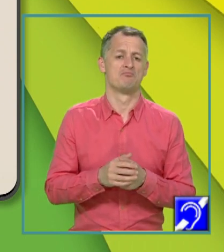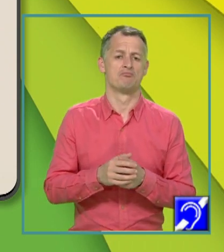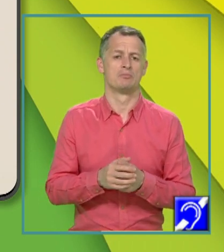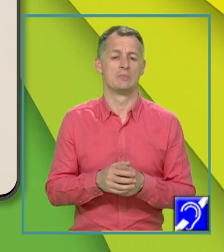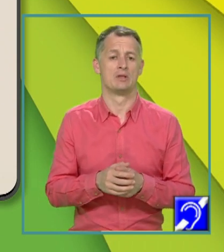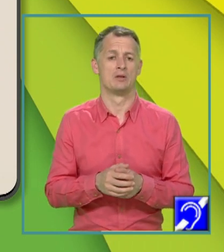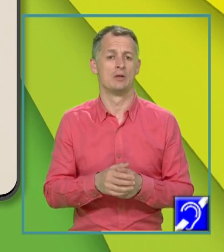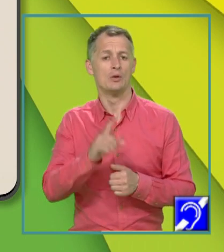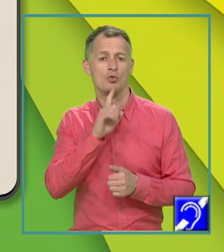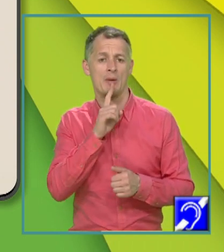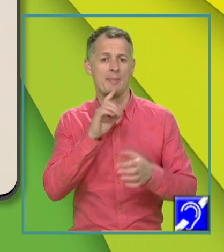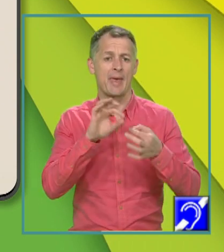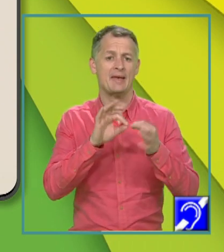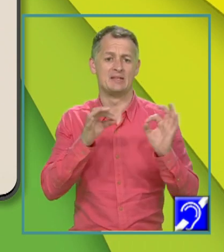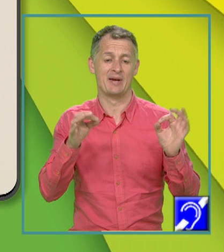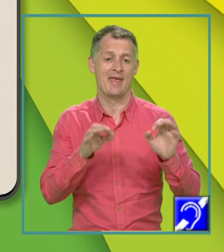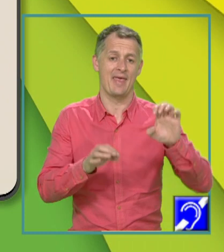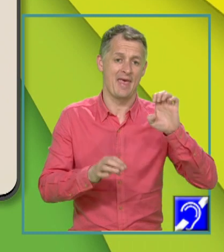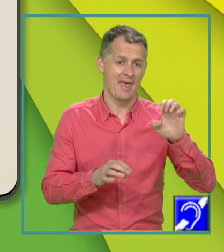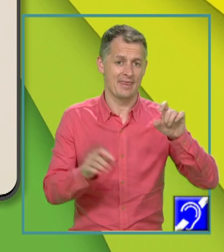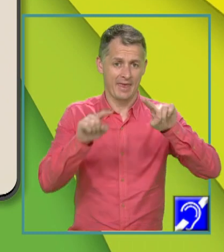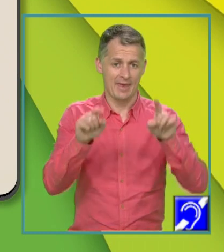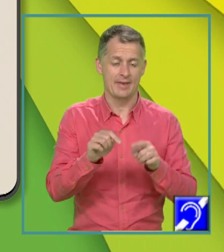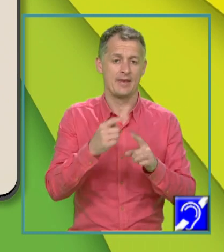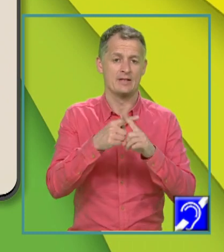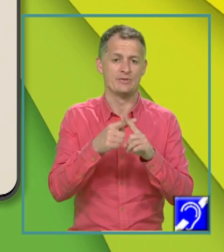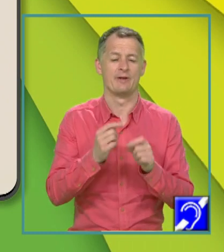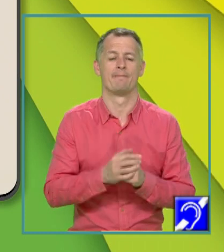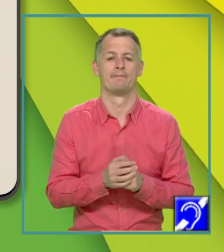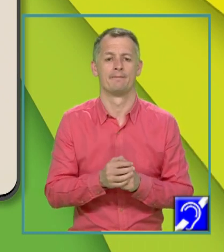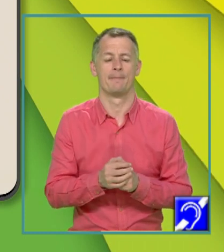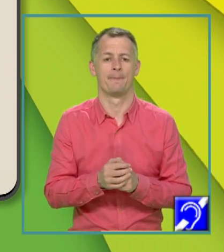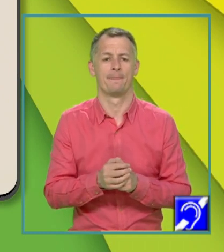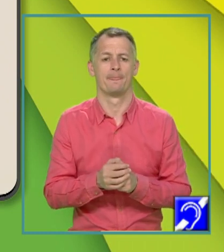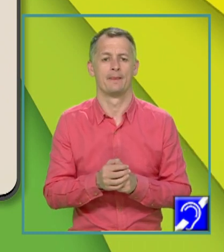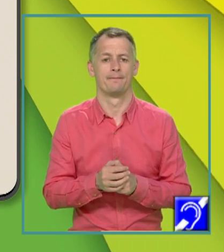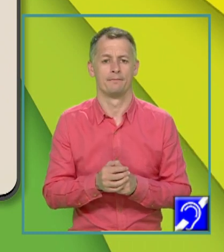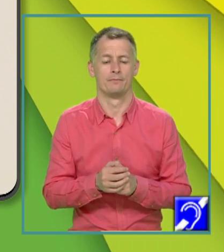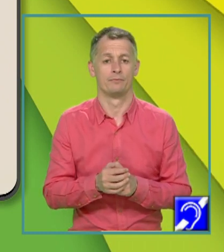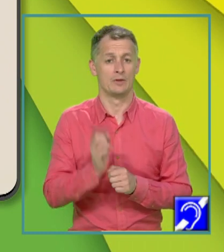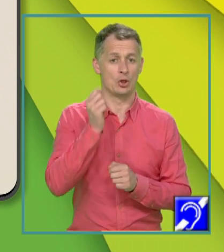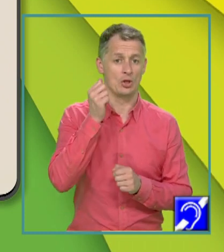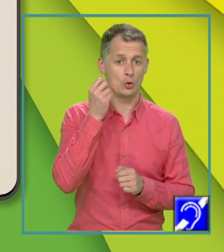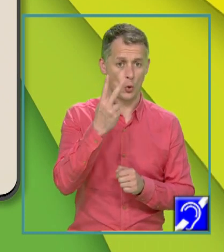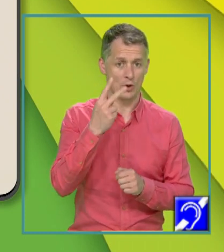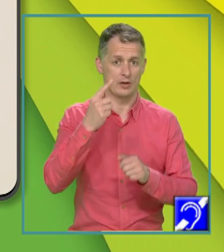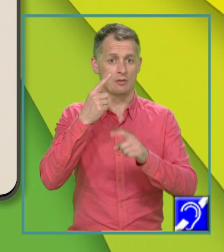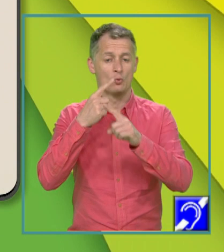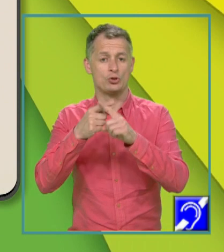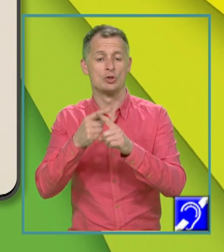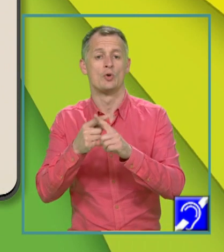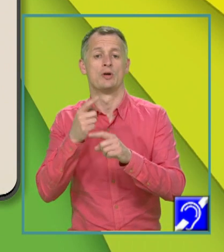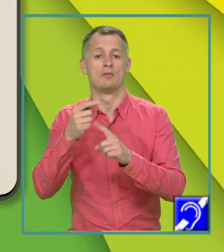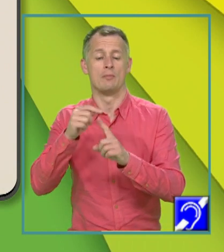considerăm expresia edx, edx adică în variabila x, 2 înmulțit cu x plus 3